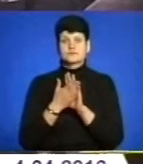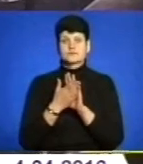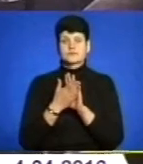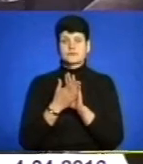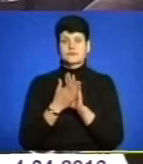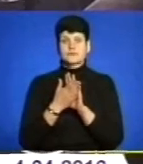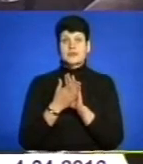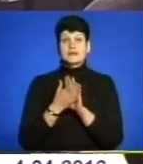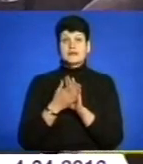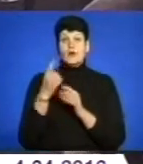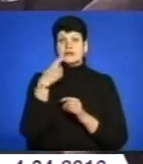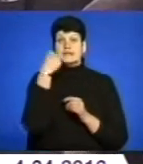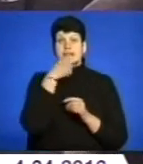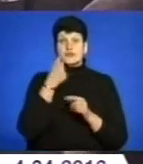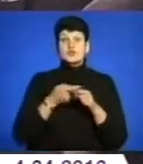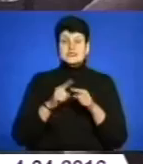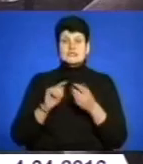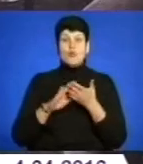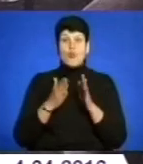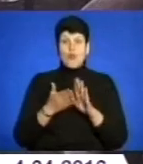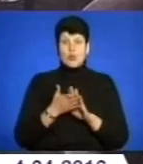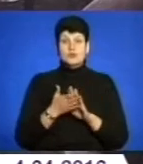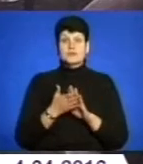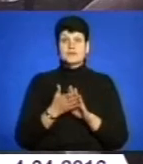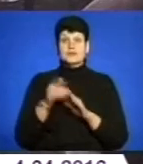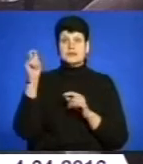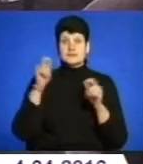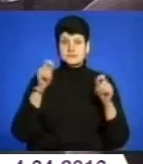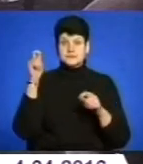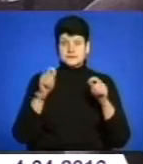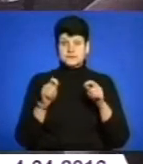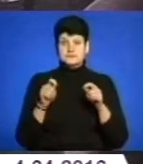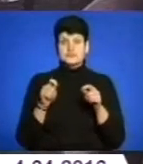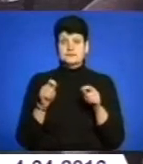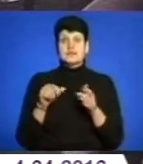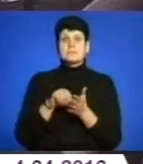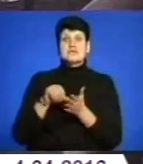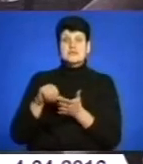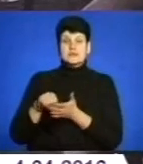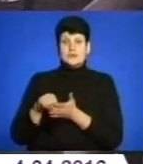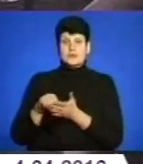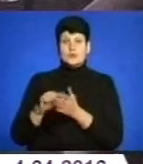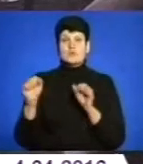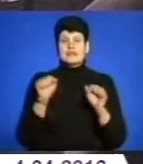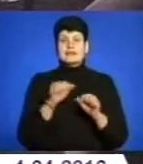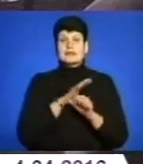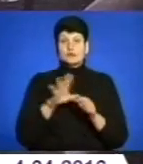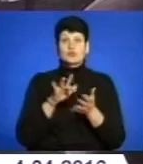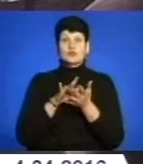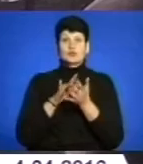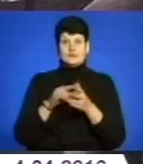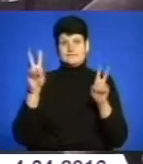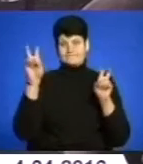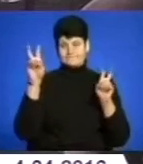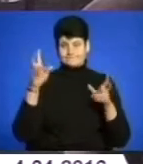заїжджем угода на рік. І щоб ці заїжджі представники управителів не були туристами в